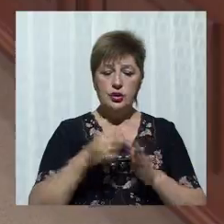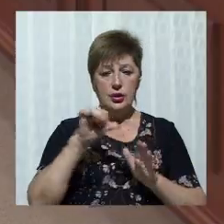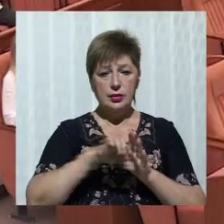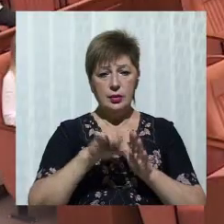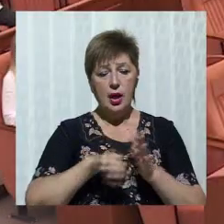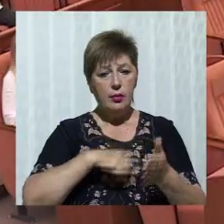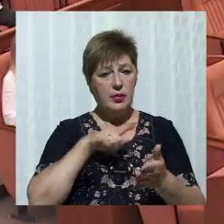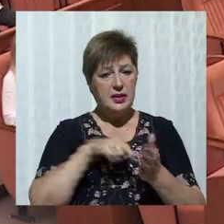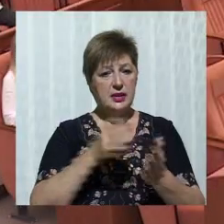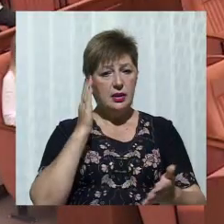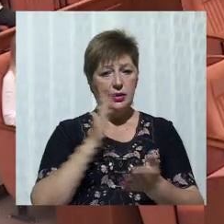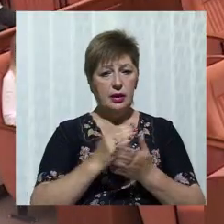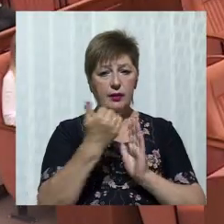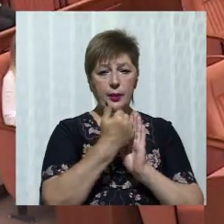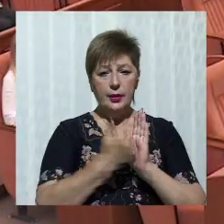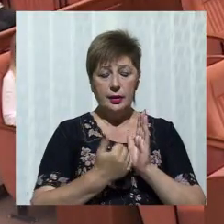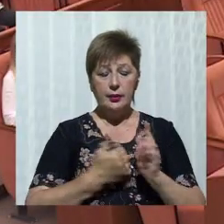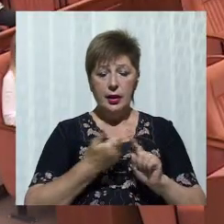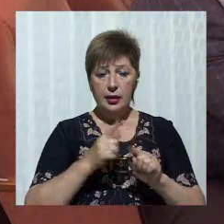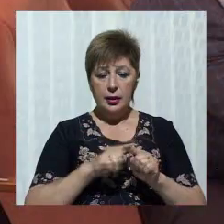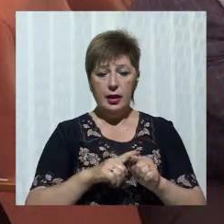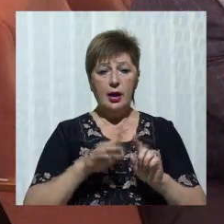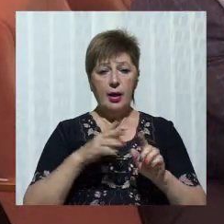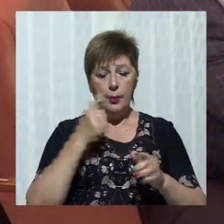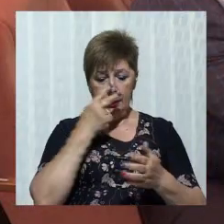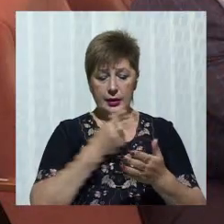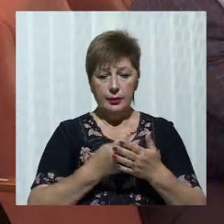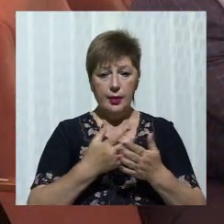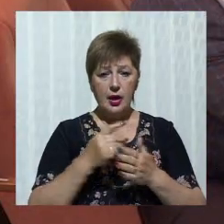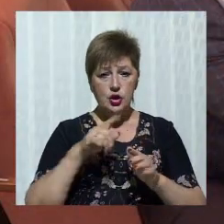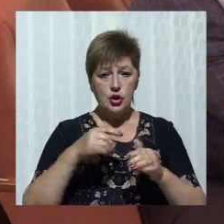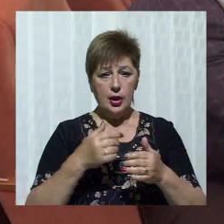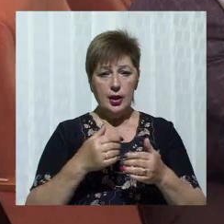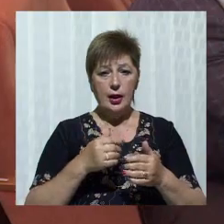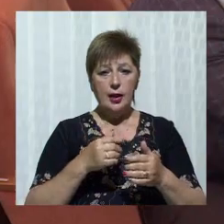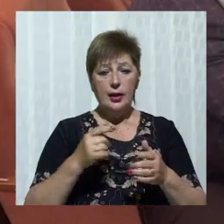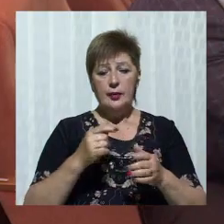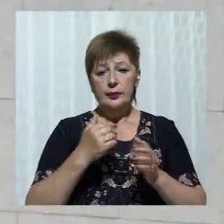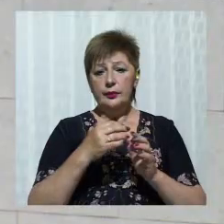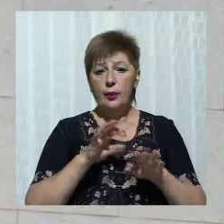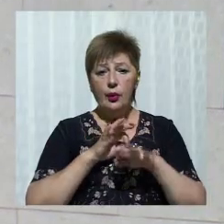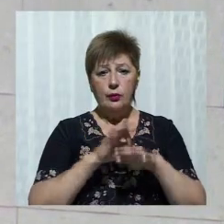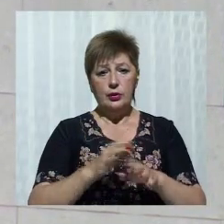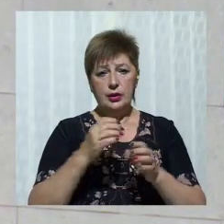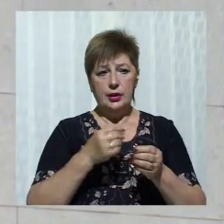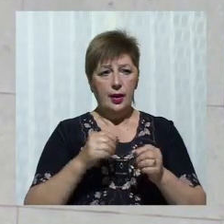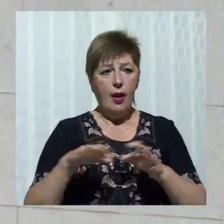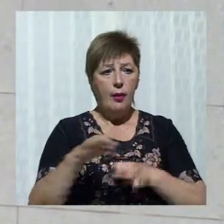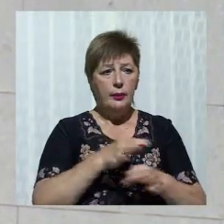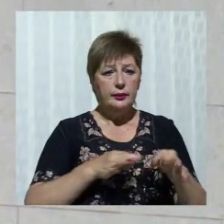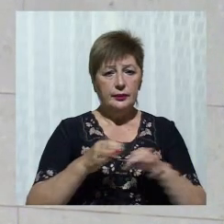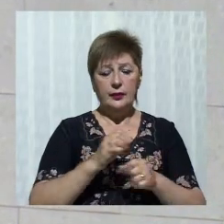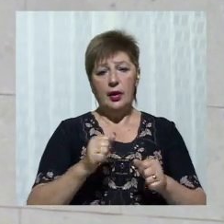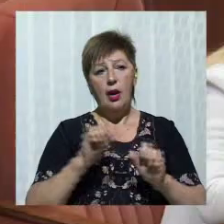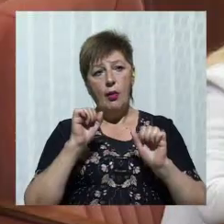міська цільова програма, яка передбачає реалізацію проєктів, запропонованих містянами за кошти бюджету міста. Свої ініціативи зможуть подавати автори